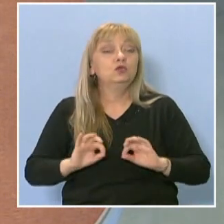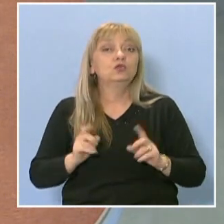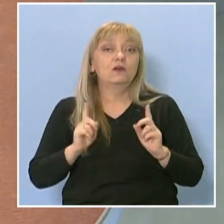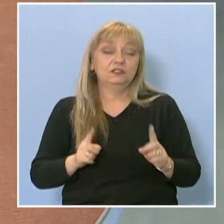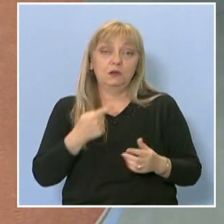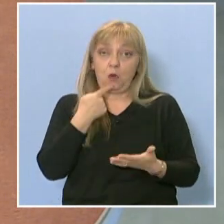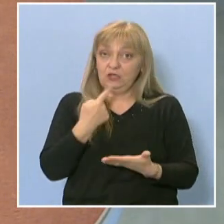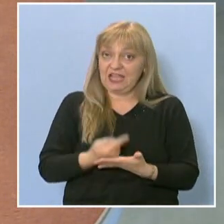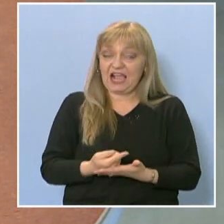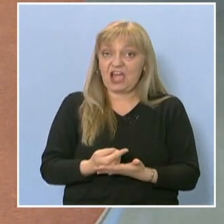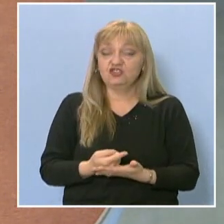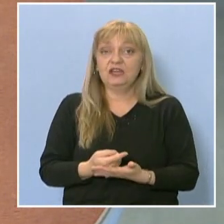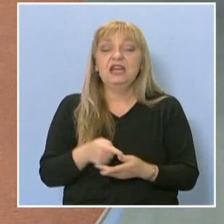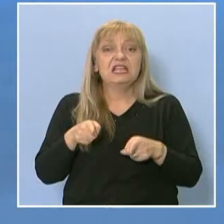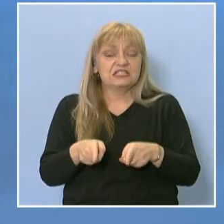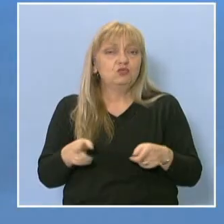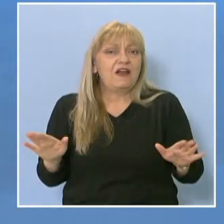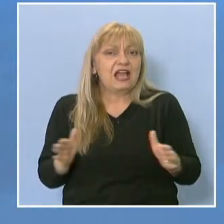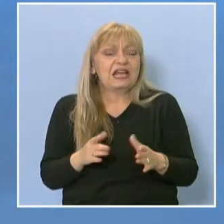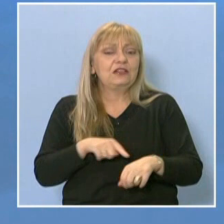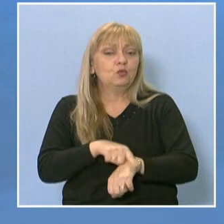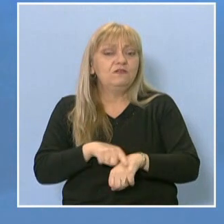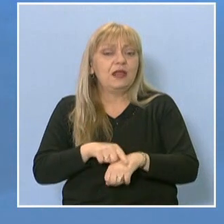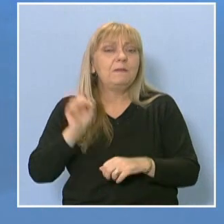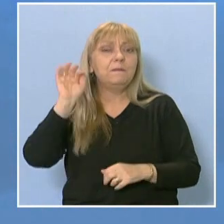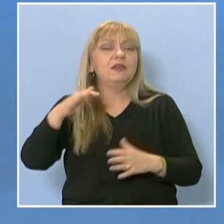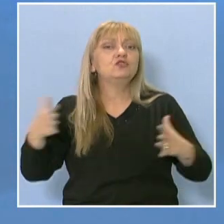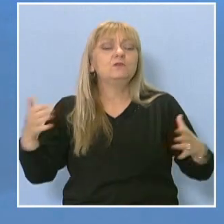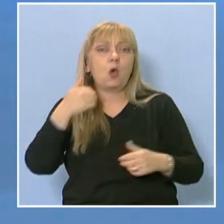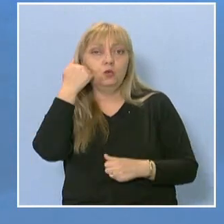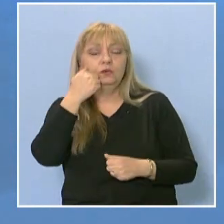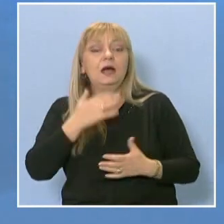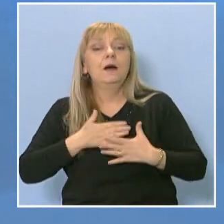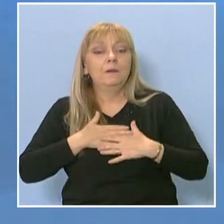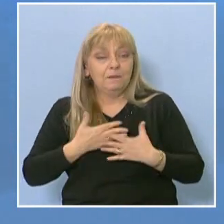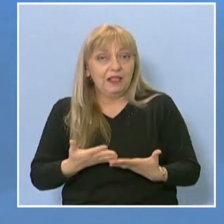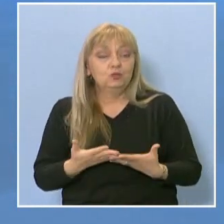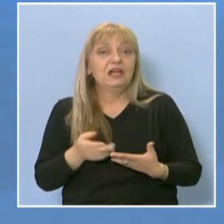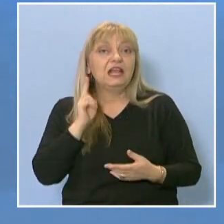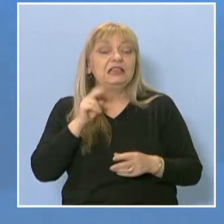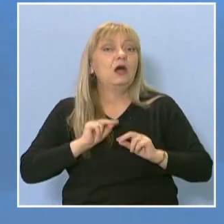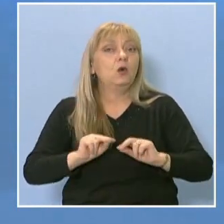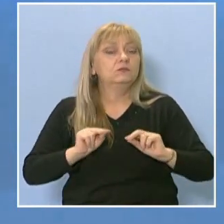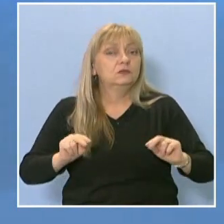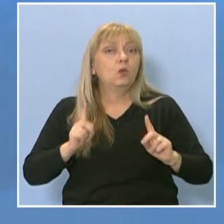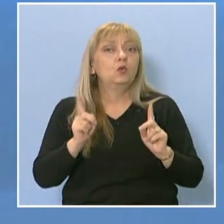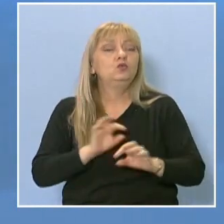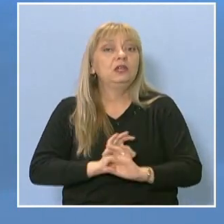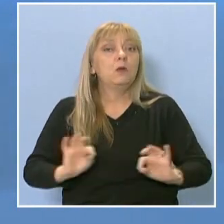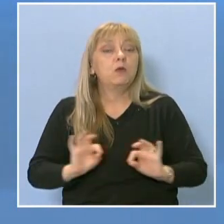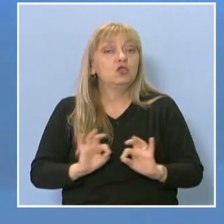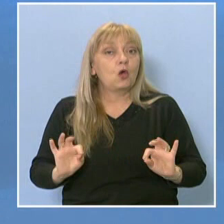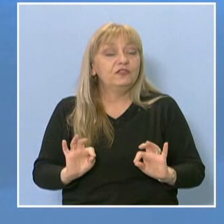за това кратко време беше много добра. Благодарение на менторите, които ни подготвяха. Те